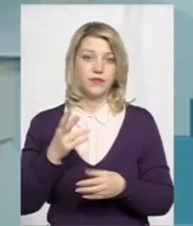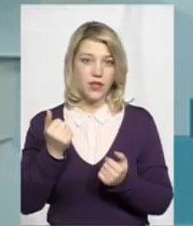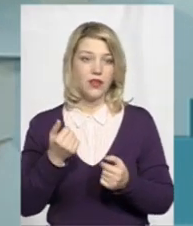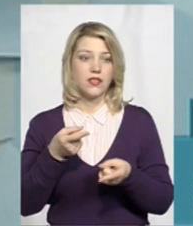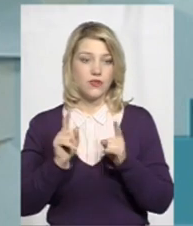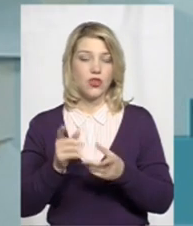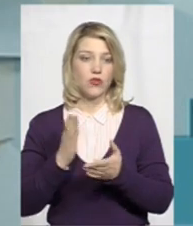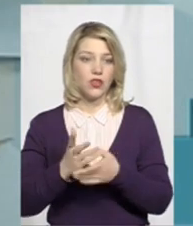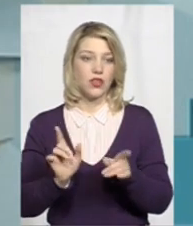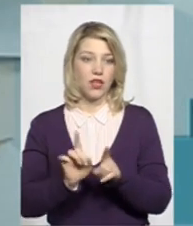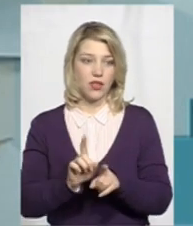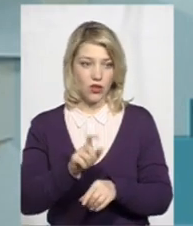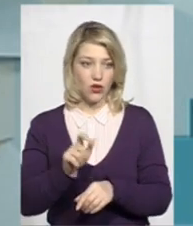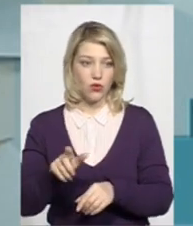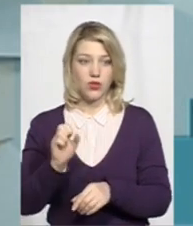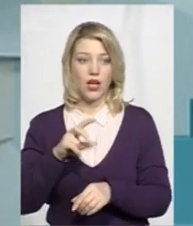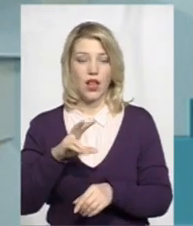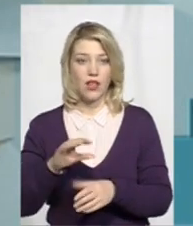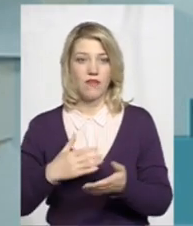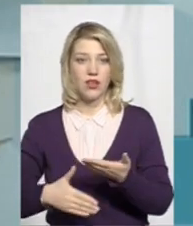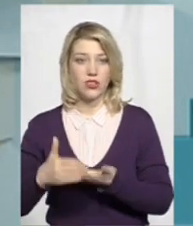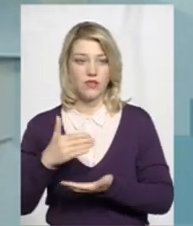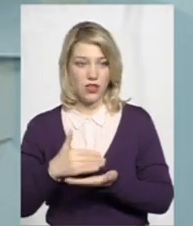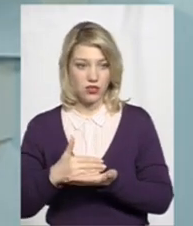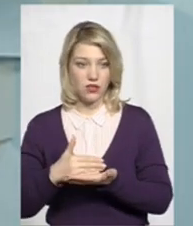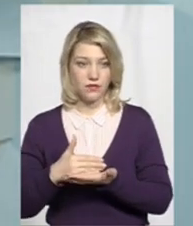звичайно, є і такі. Але, врешті-решт,